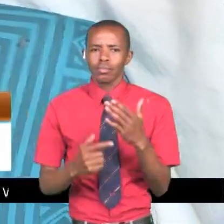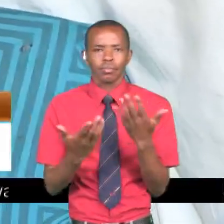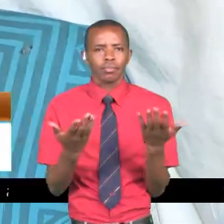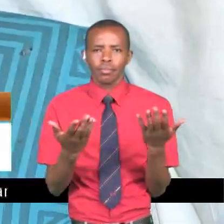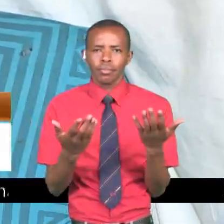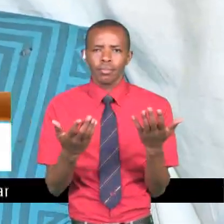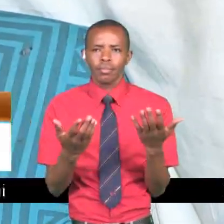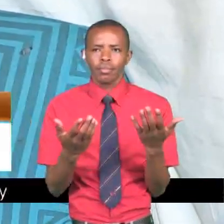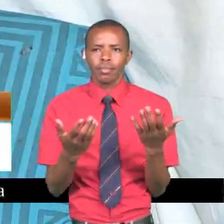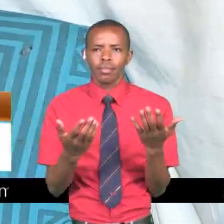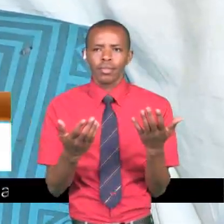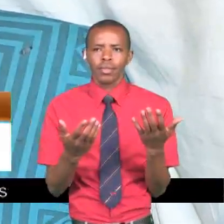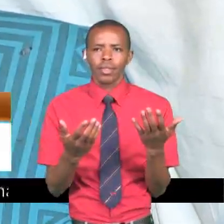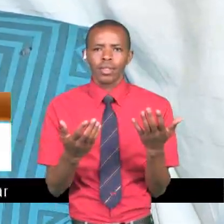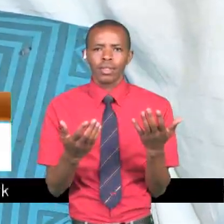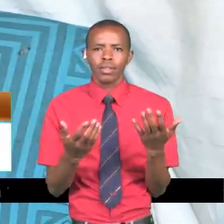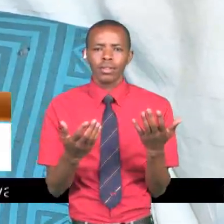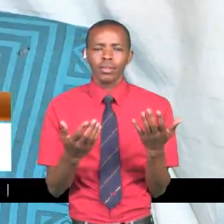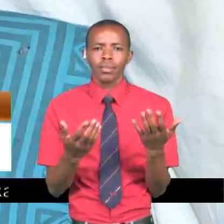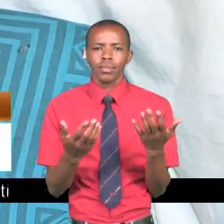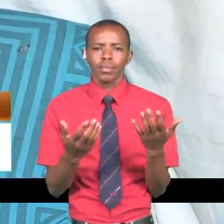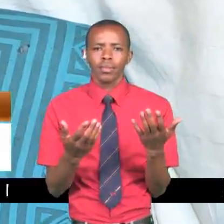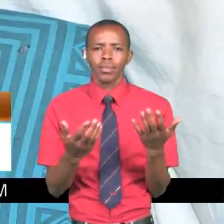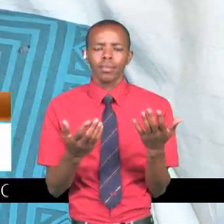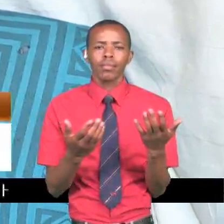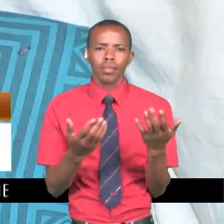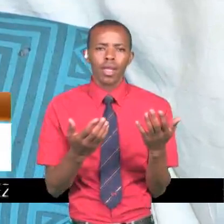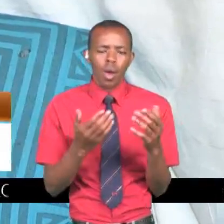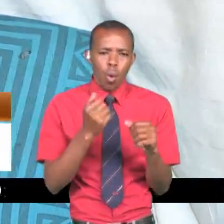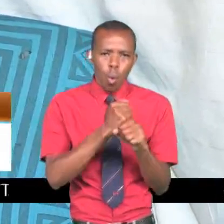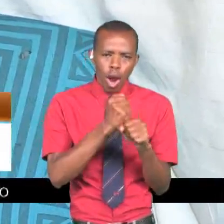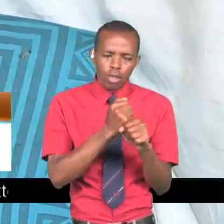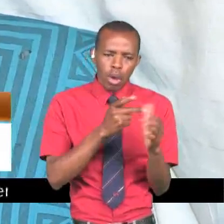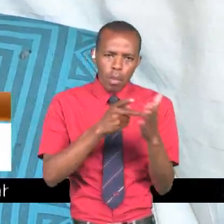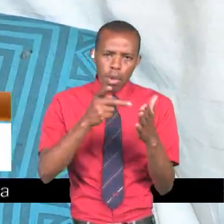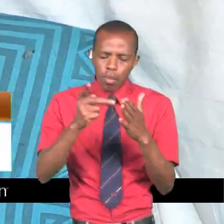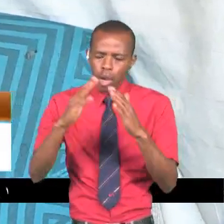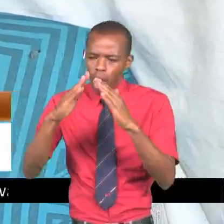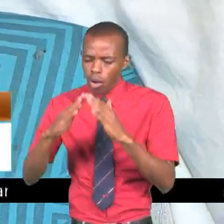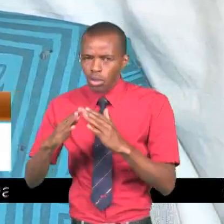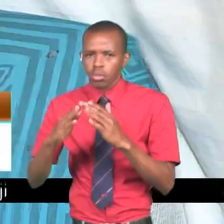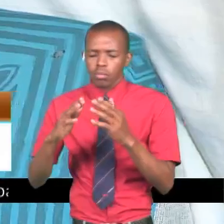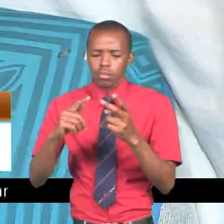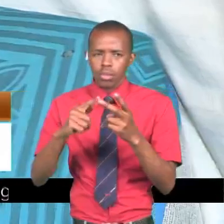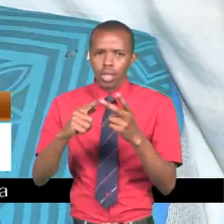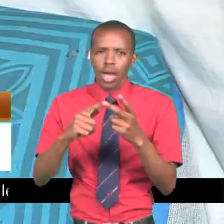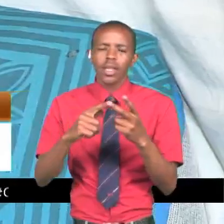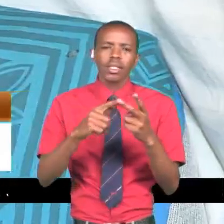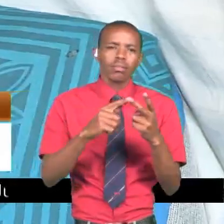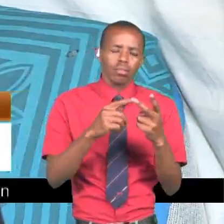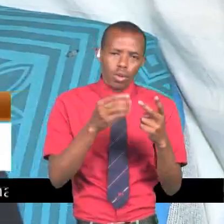Sina doi. Ijo minapanya kiyo dhi. Nalipia rent. Saba. Na watu iwa na manga.